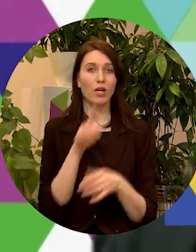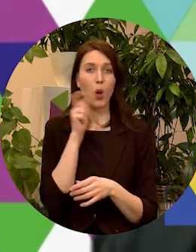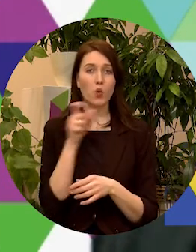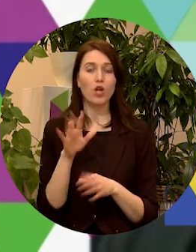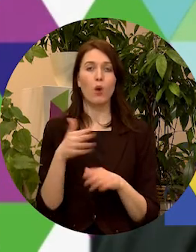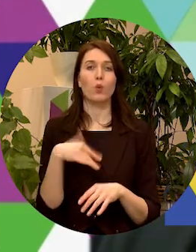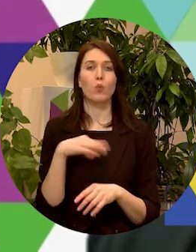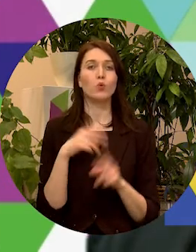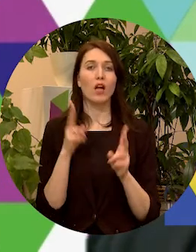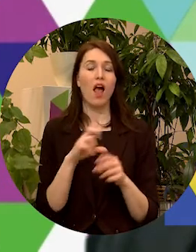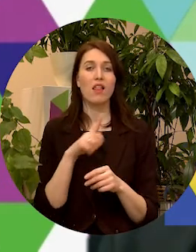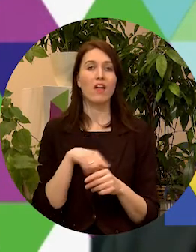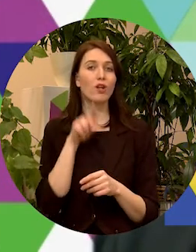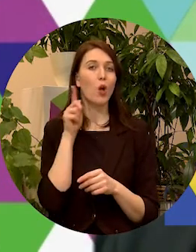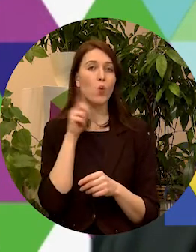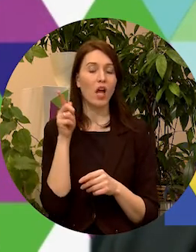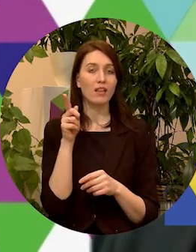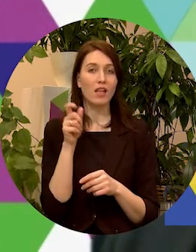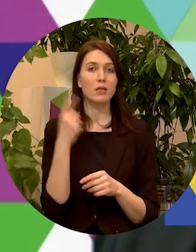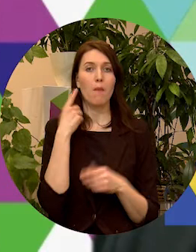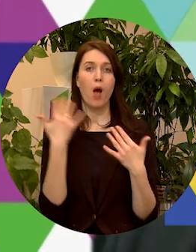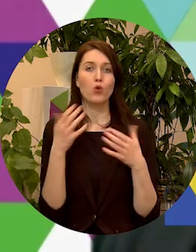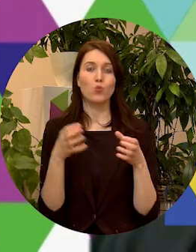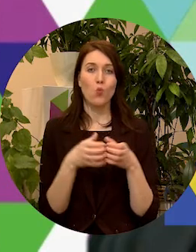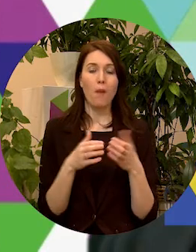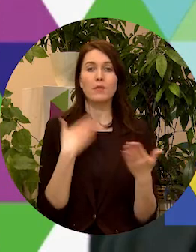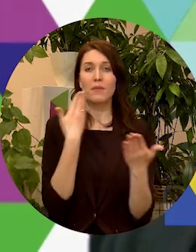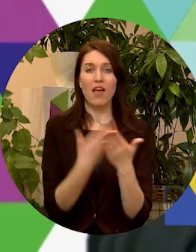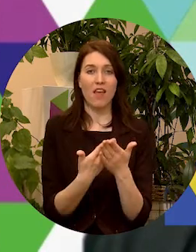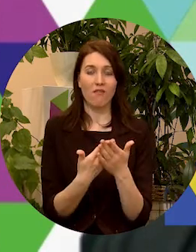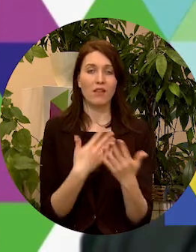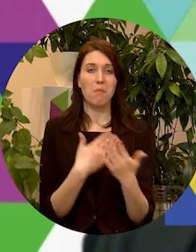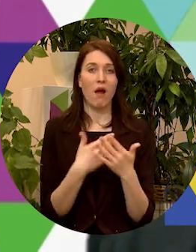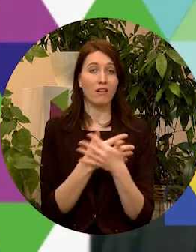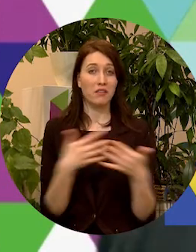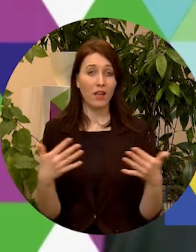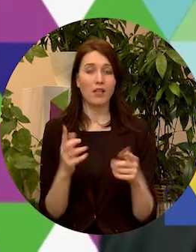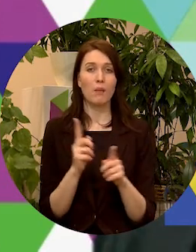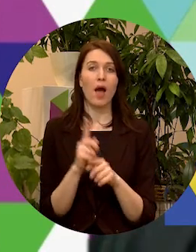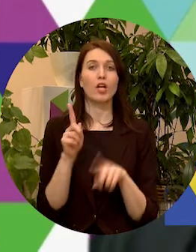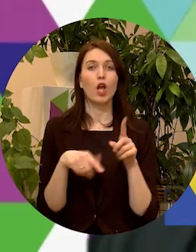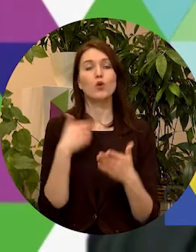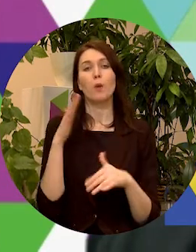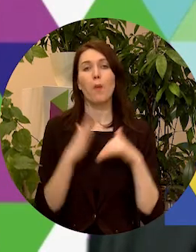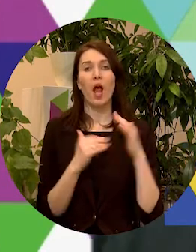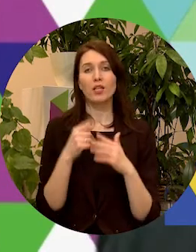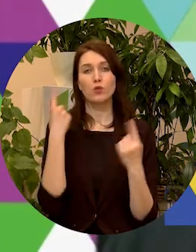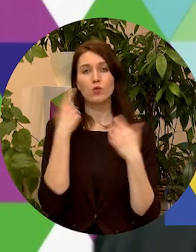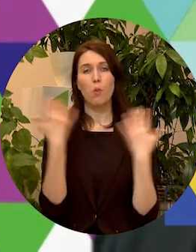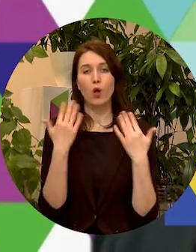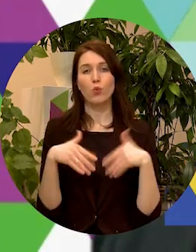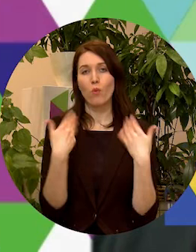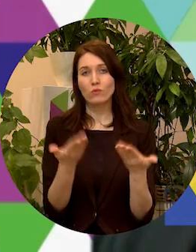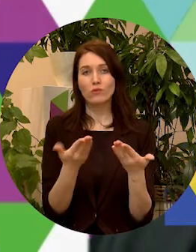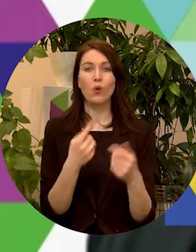kā Latvijas jaunatnes padomas piedāvātajām aktivitātēm, un došu pāris praktisks padomas jauniešiem, ko